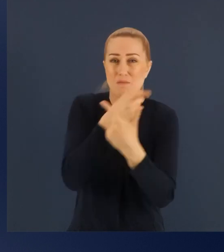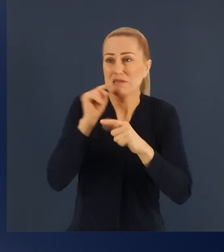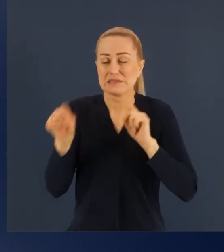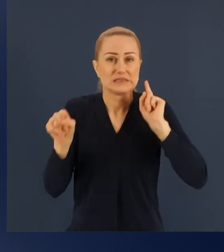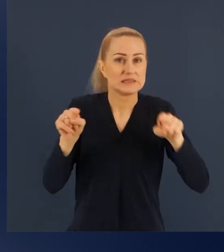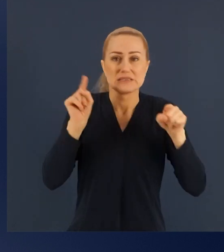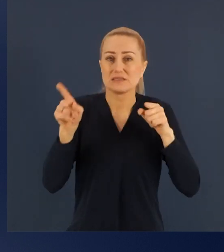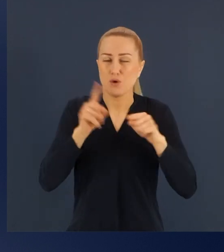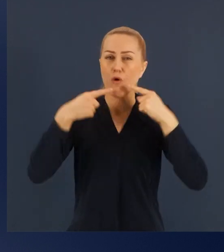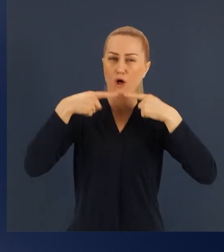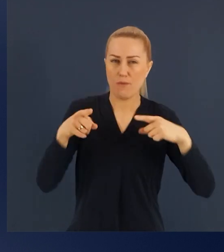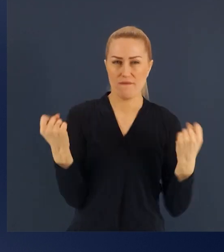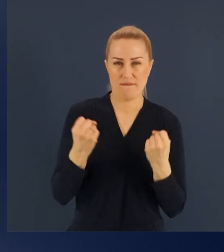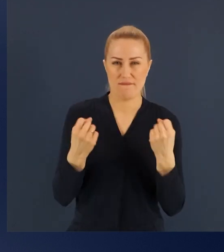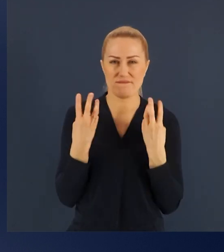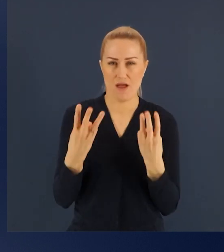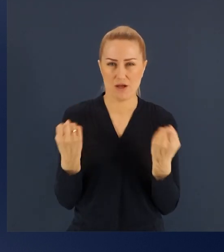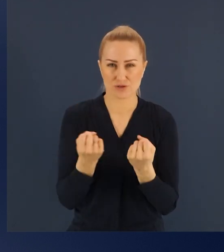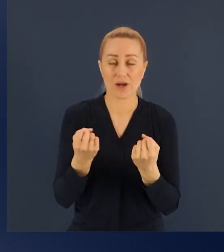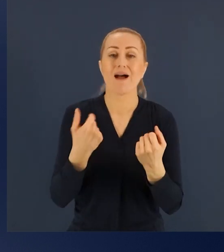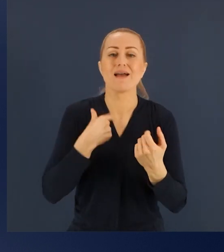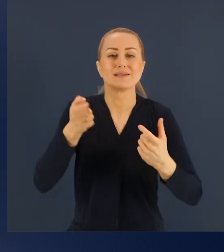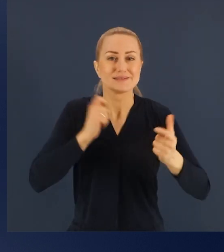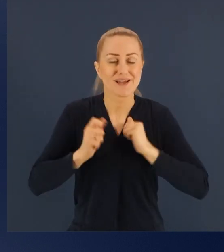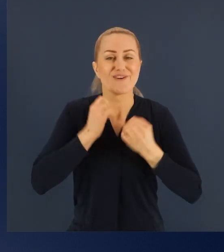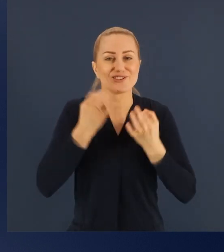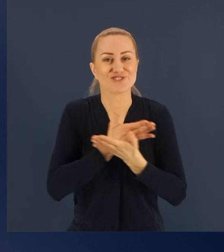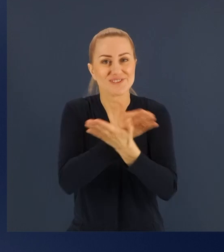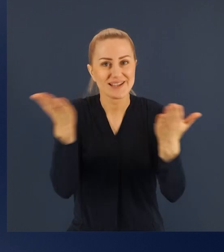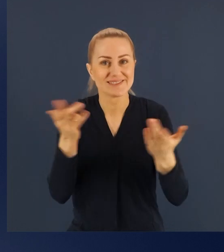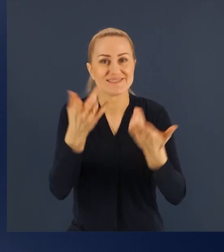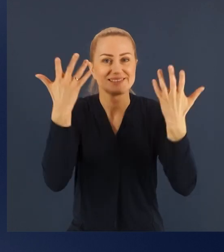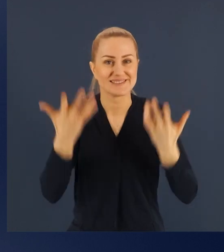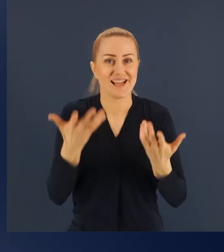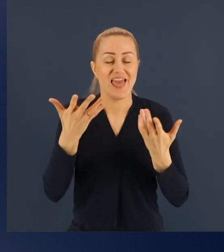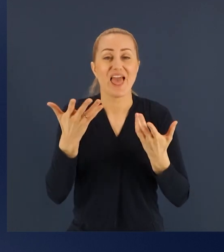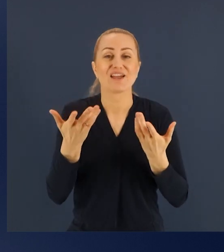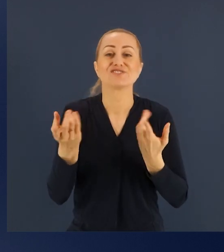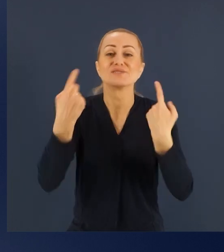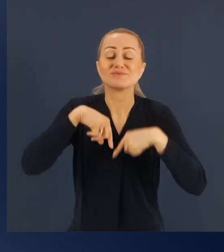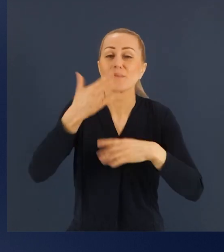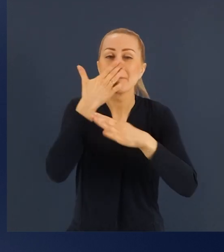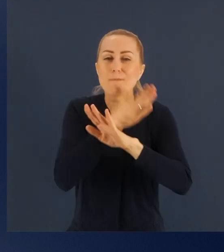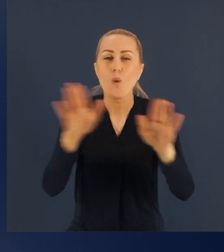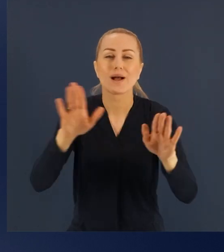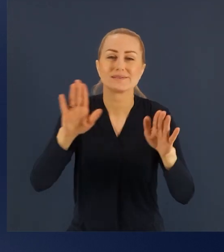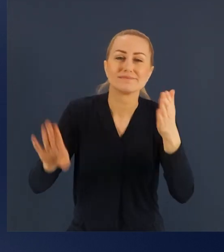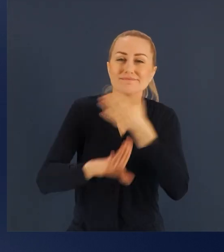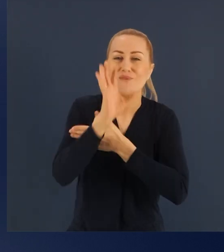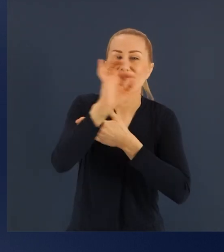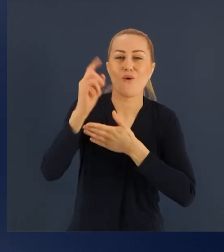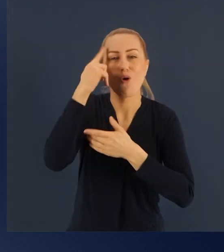tutaj przedstawiając swoje propozycje w jakimś sensie tą odpowiedzialność wspólnie z